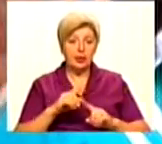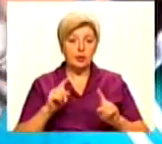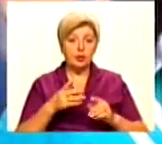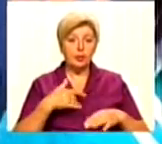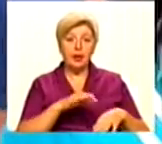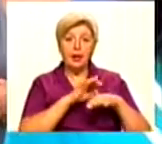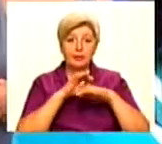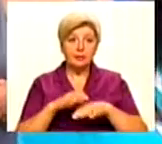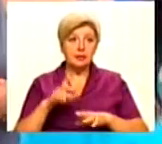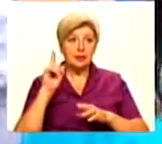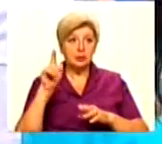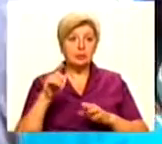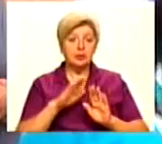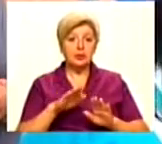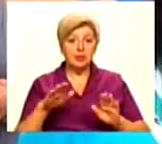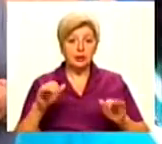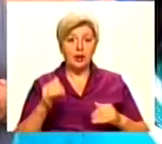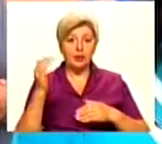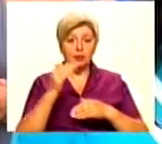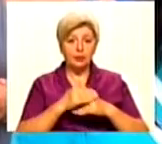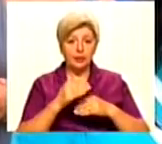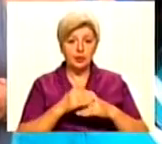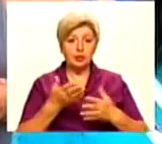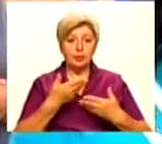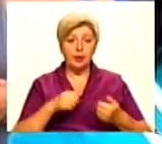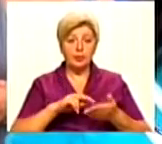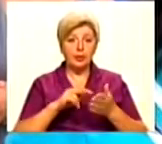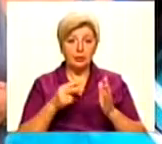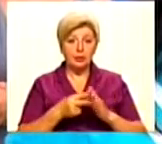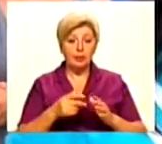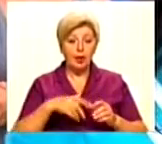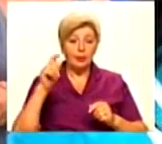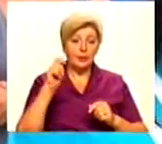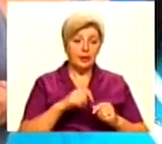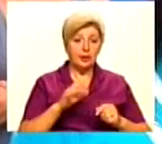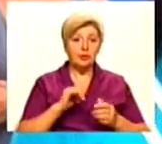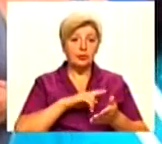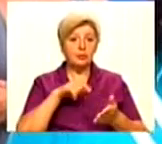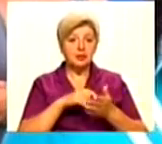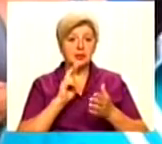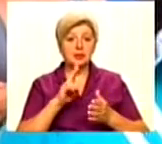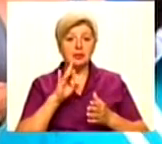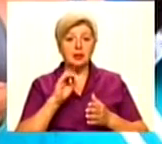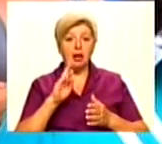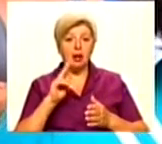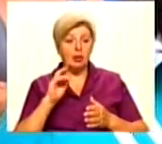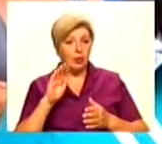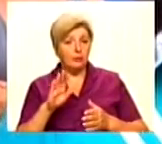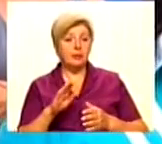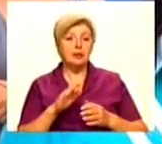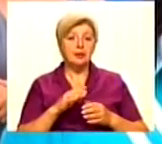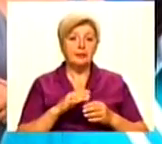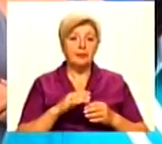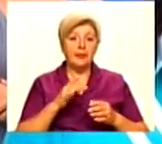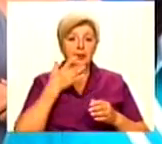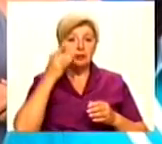швидкого проходження митниці. Увечері на вечірю ми плануємо проїхати місто Краків і вже оселитися в місті Закопане. Це курортний гірськолижний